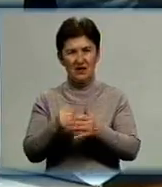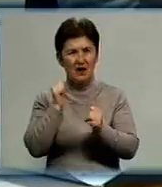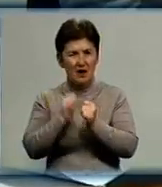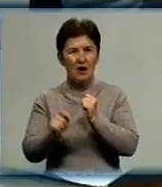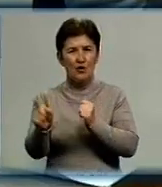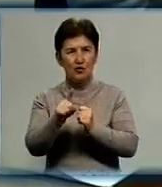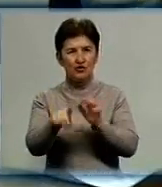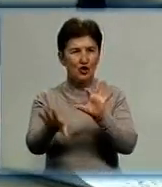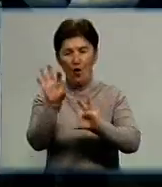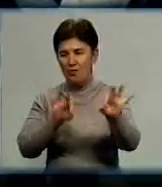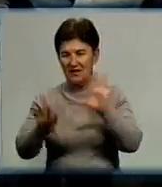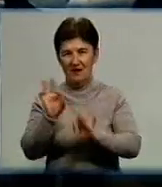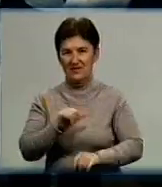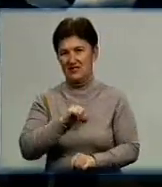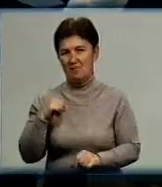дітлахів обирав сам.